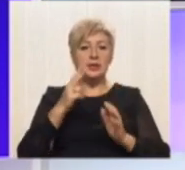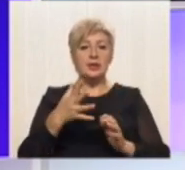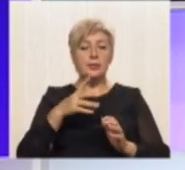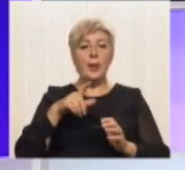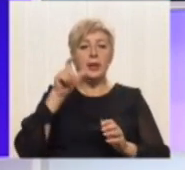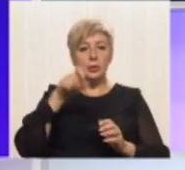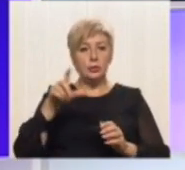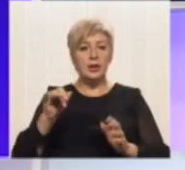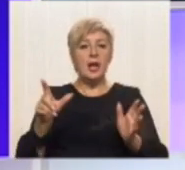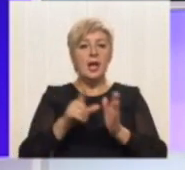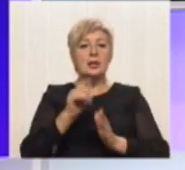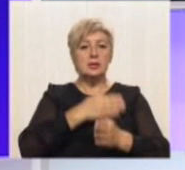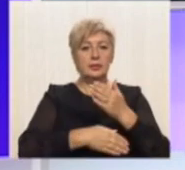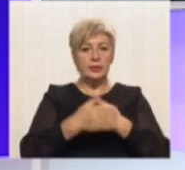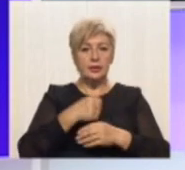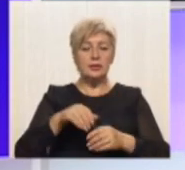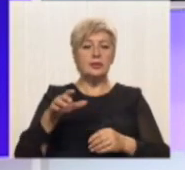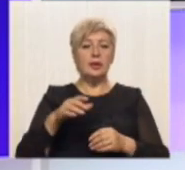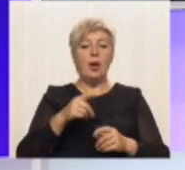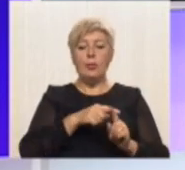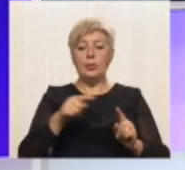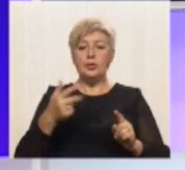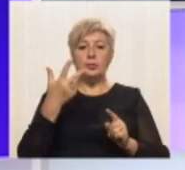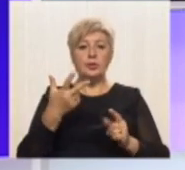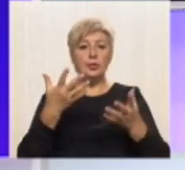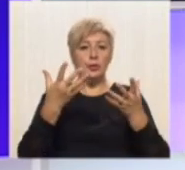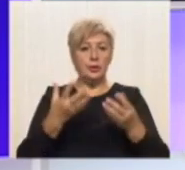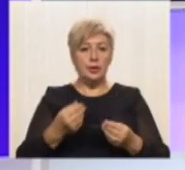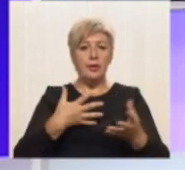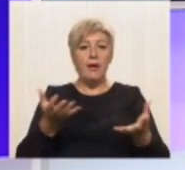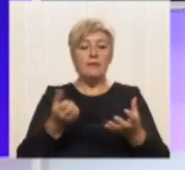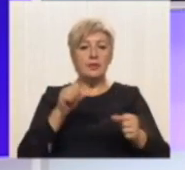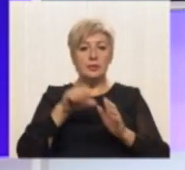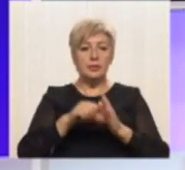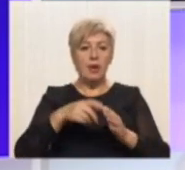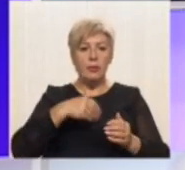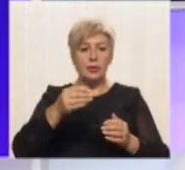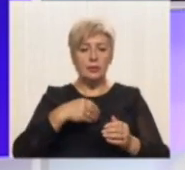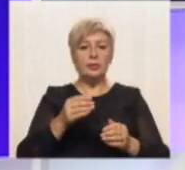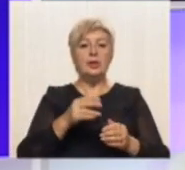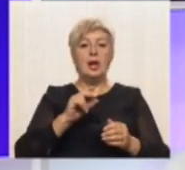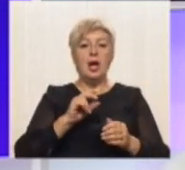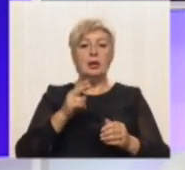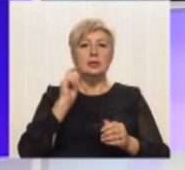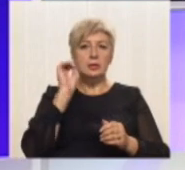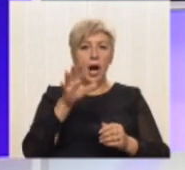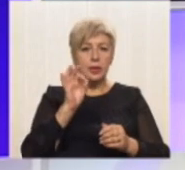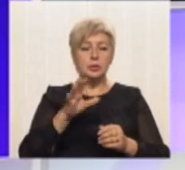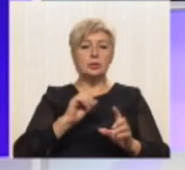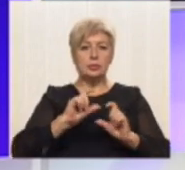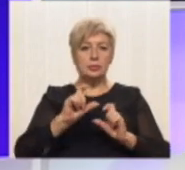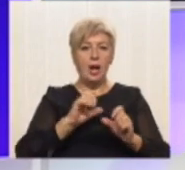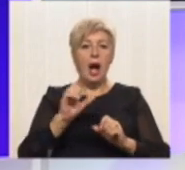усієї України. Протягом трьох днів вони візьмуть участь у змаганнях спін-конбу, дартсу, шахів, гирьового спорту,